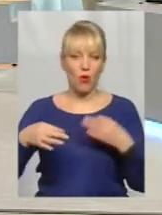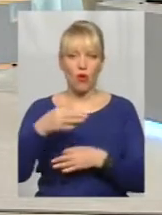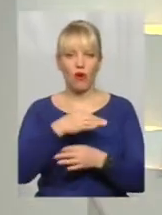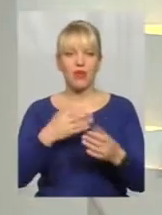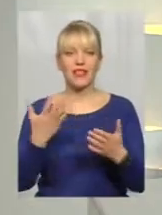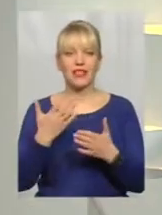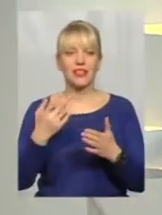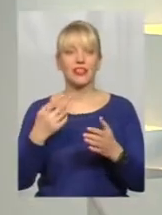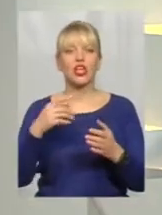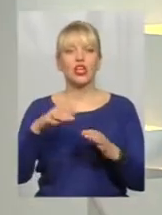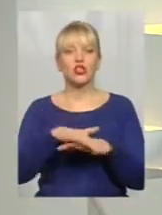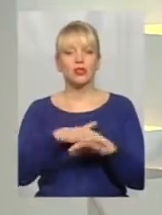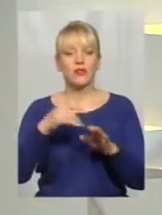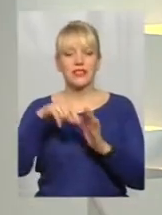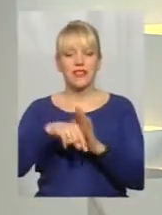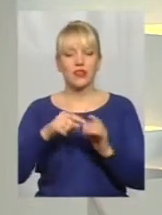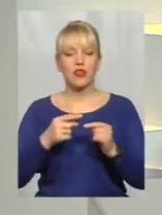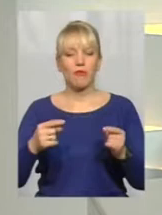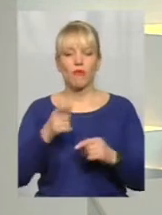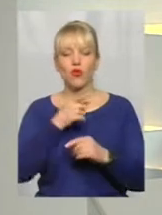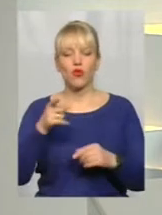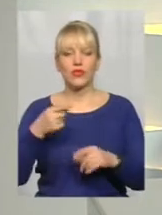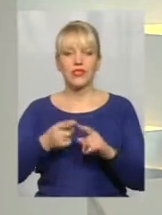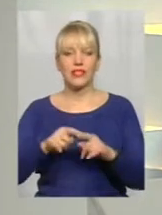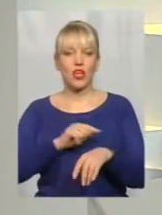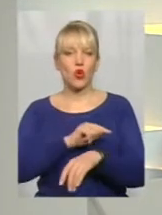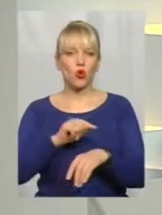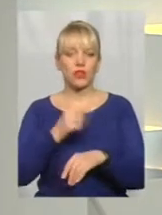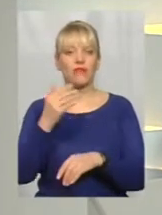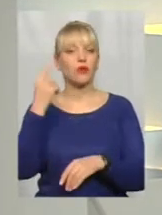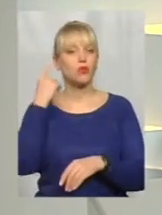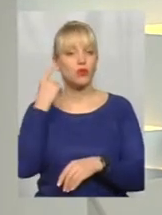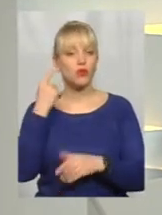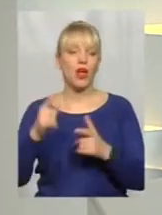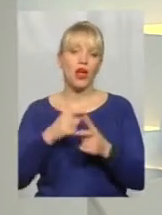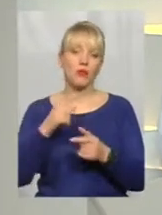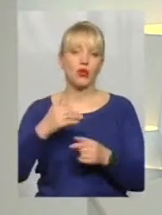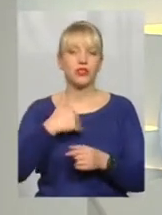значущі речі впродовж цих годин ви почули або хотіли б почути?